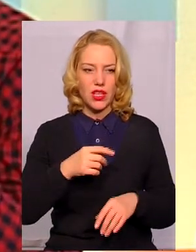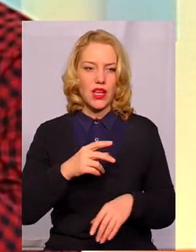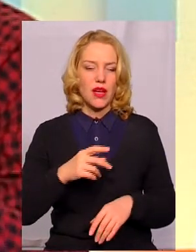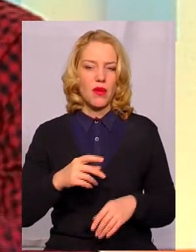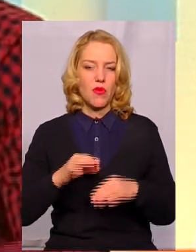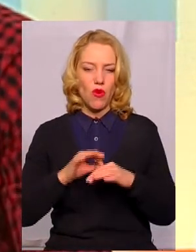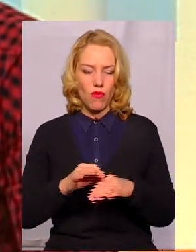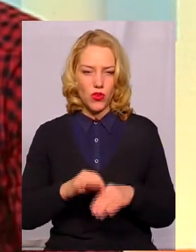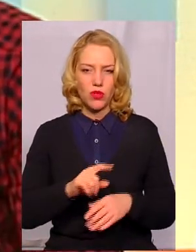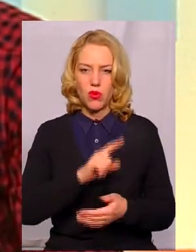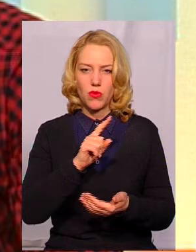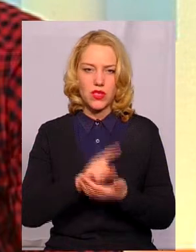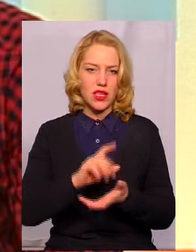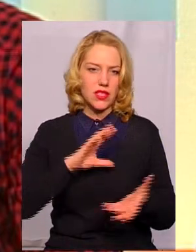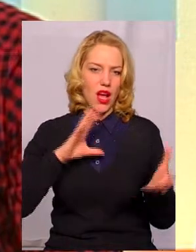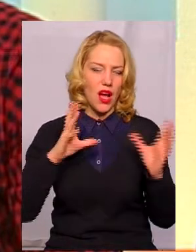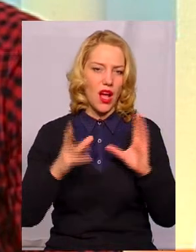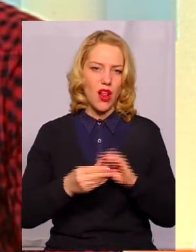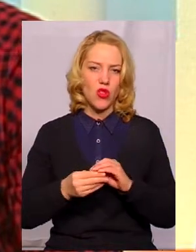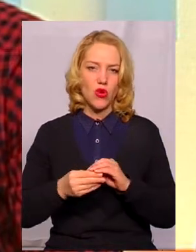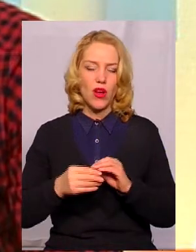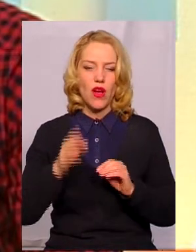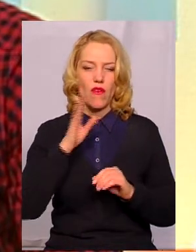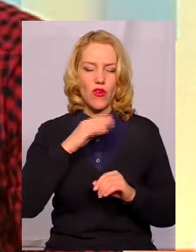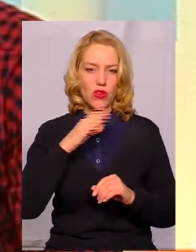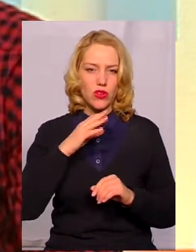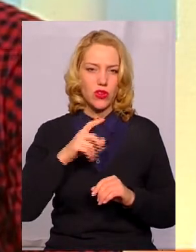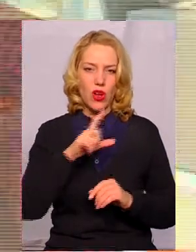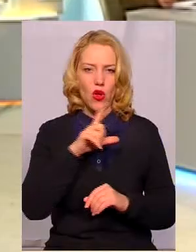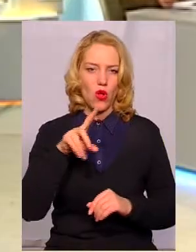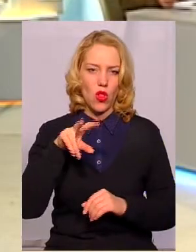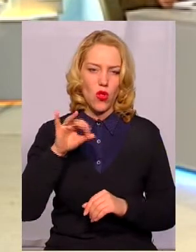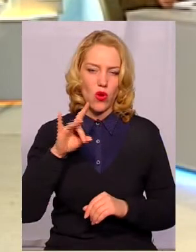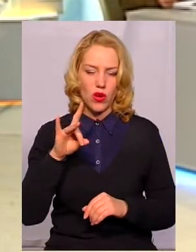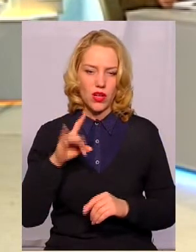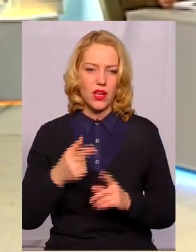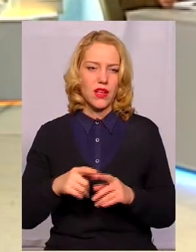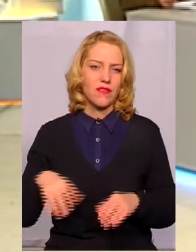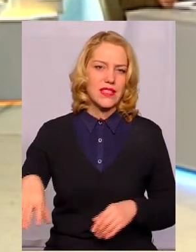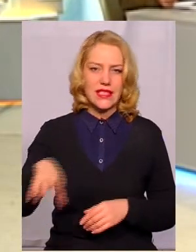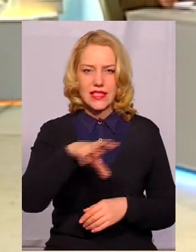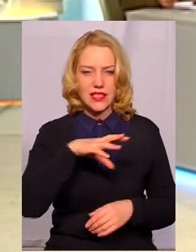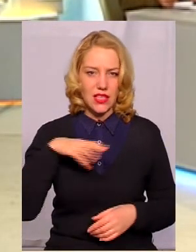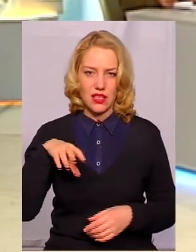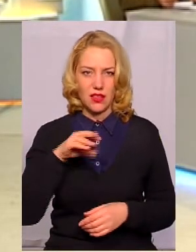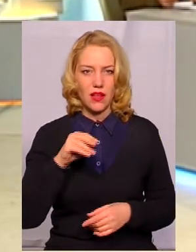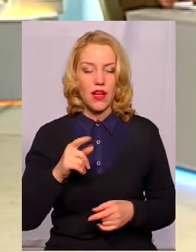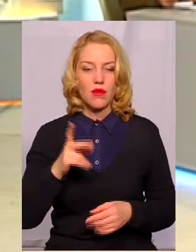промивку із хлоруванням всіх мереж. Крім того… Це підтримка в належному стані, якщо я правильно розуміє. Крім того,